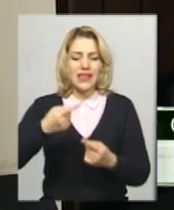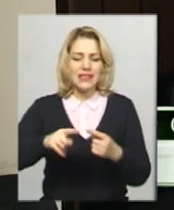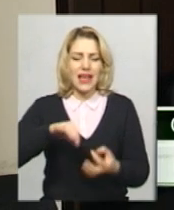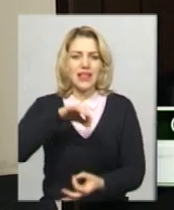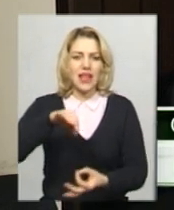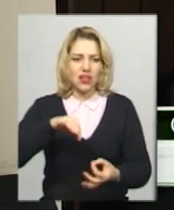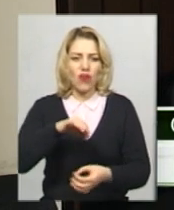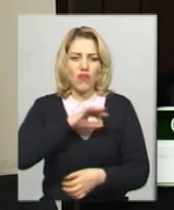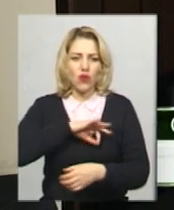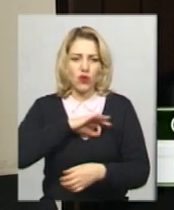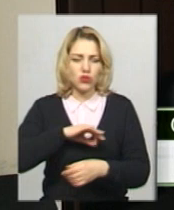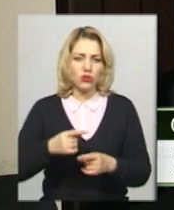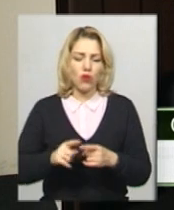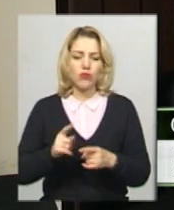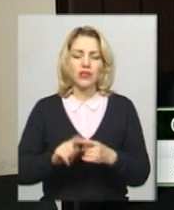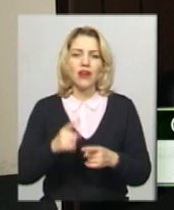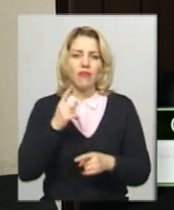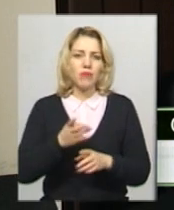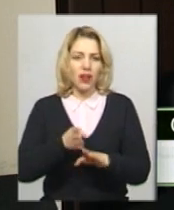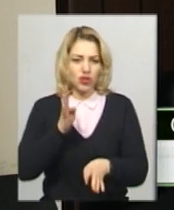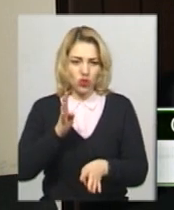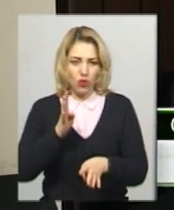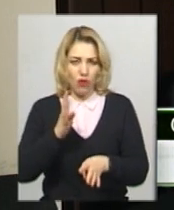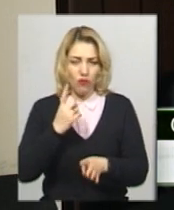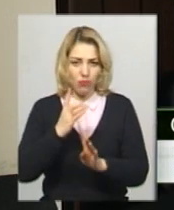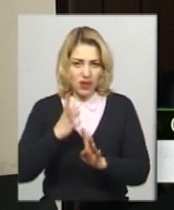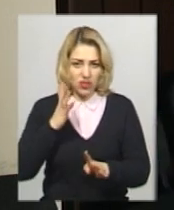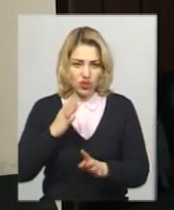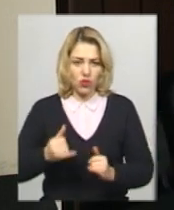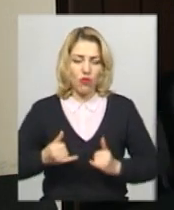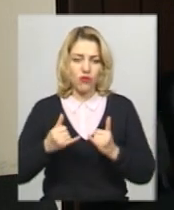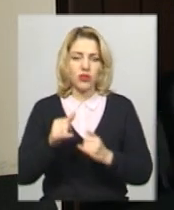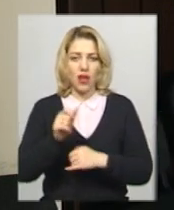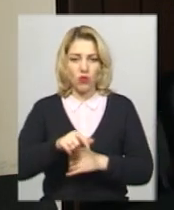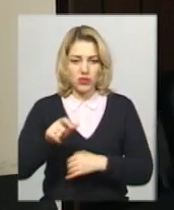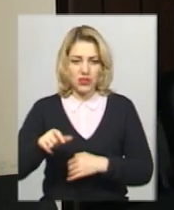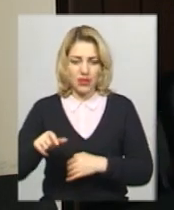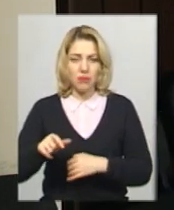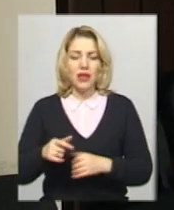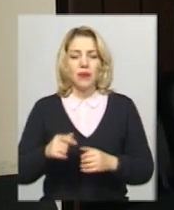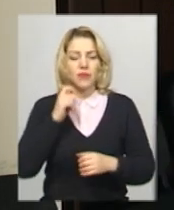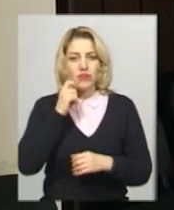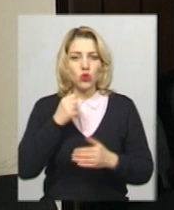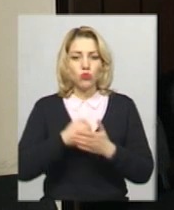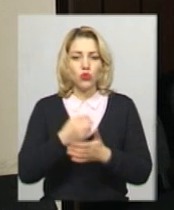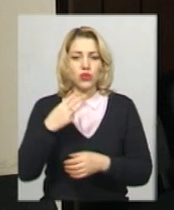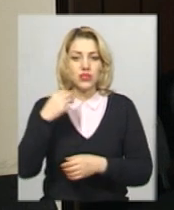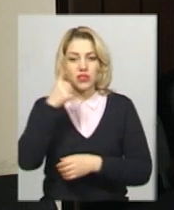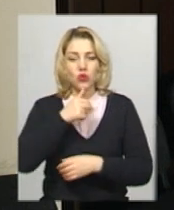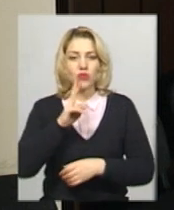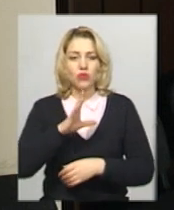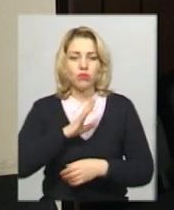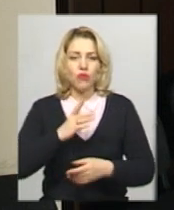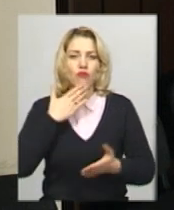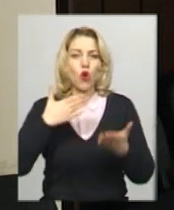першочергово, я хочу наголосити першочергово, для осіб віком до 30 років, які були